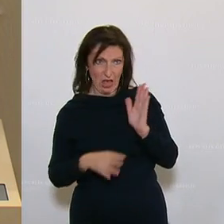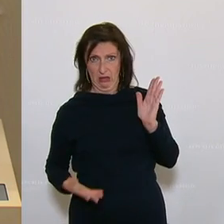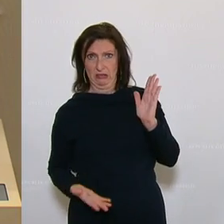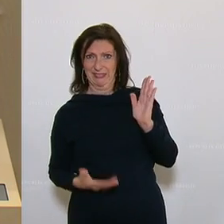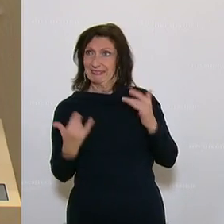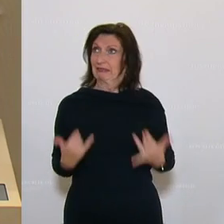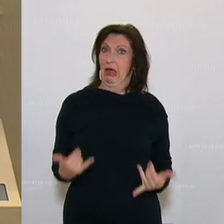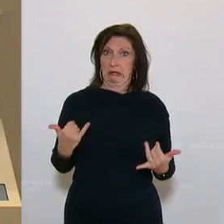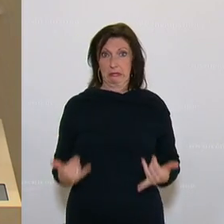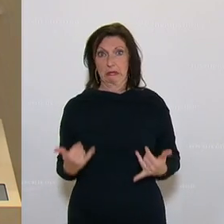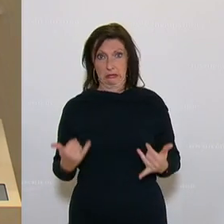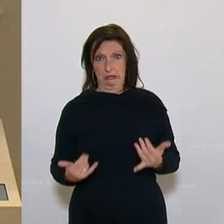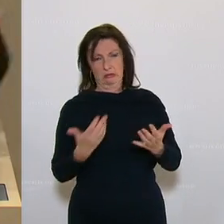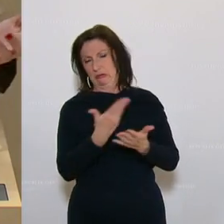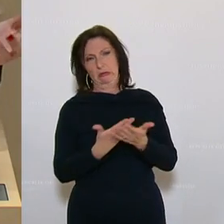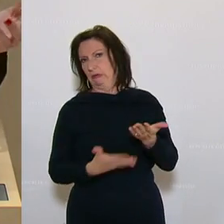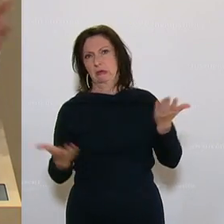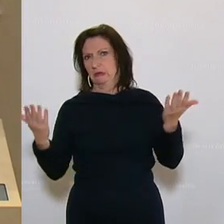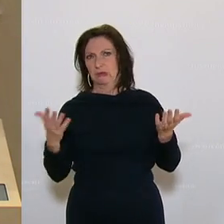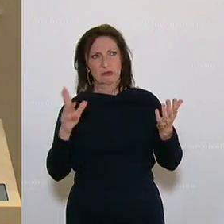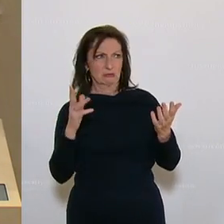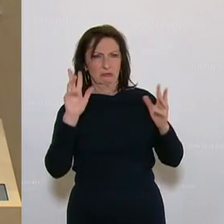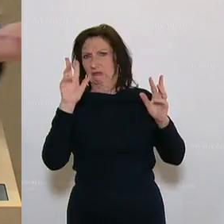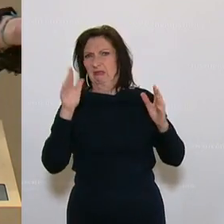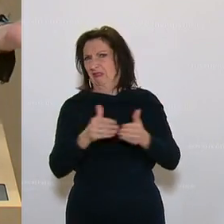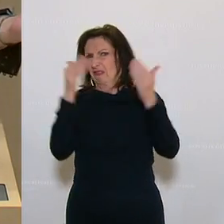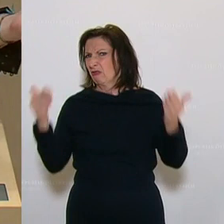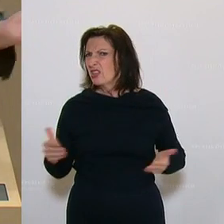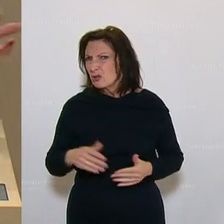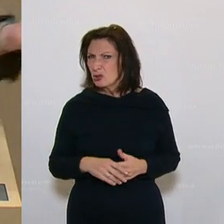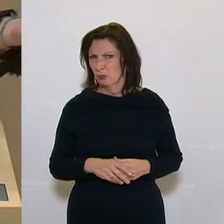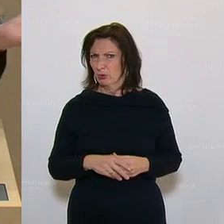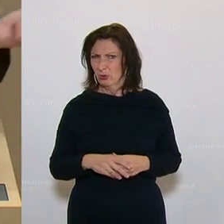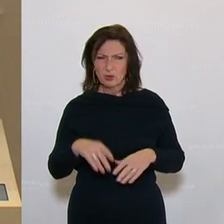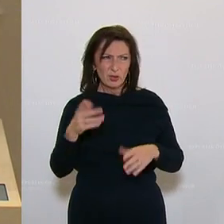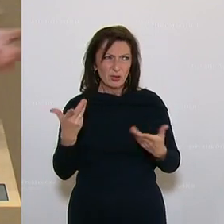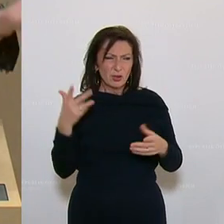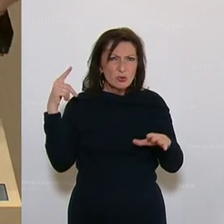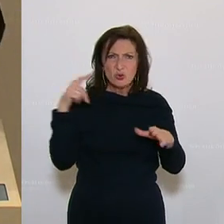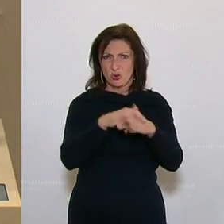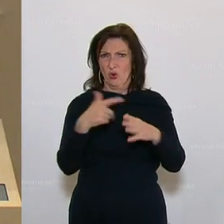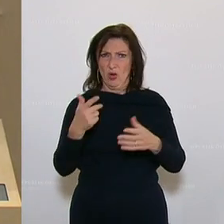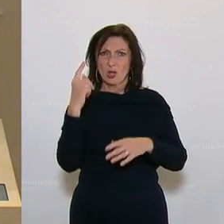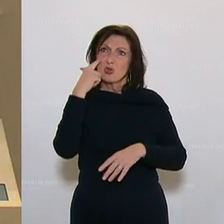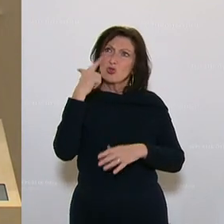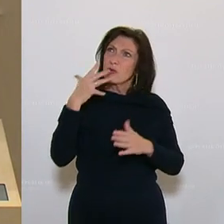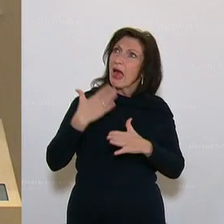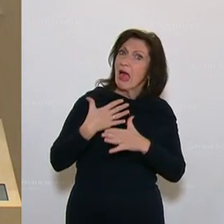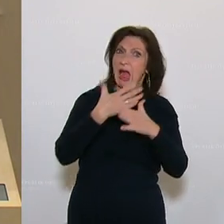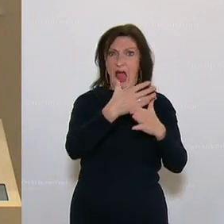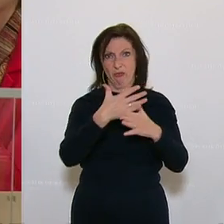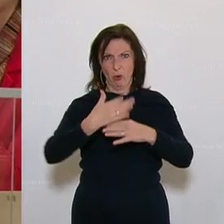jetzt auf den Weg bringen, die total widersprüchlich sind, die total destruktiv sind, Studierende in keinster Weise